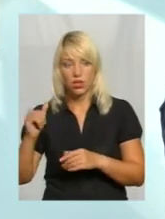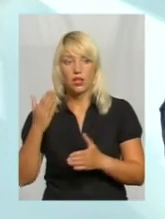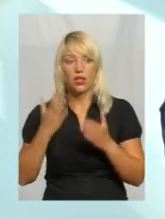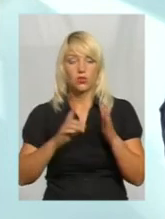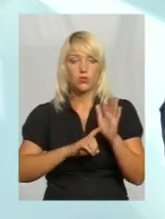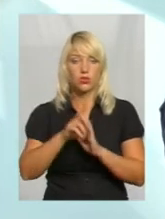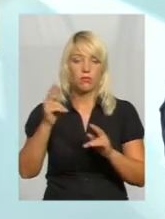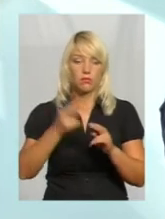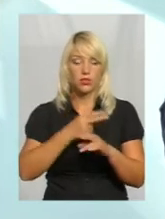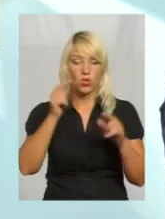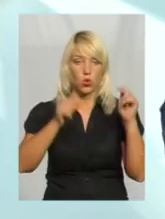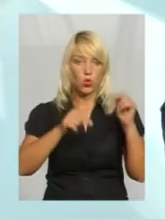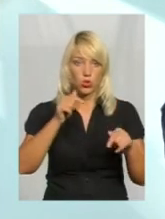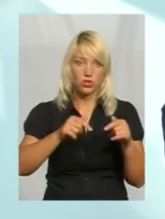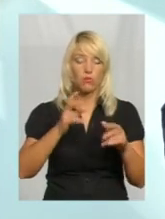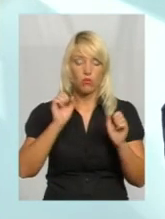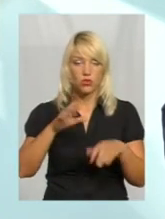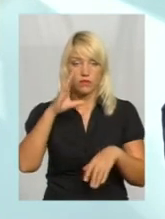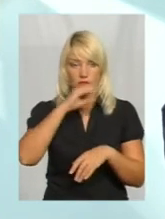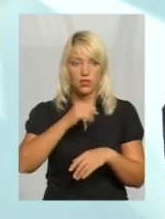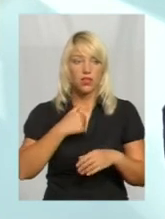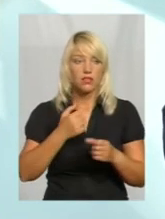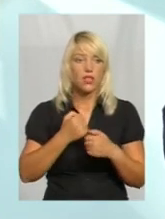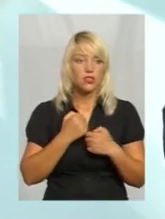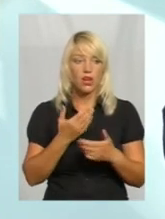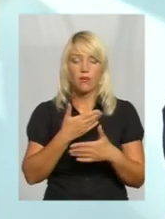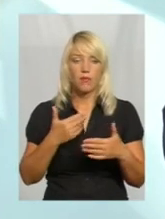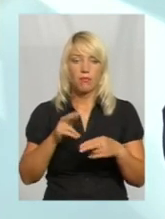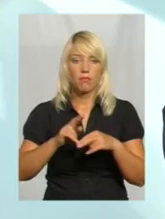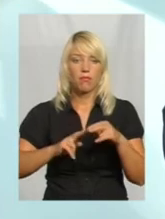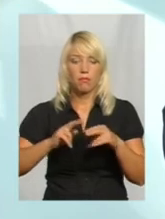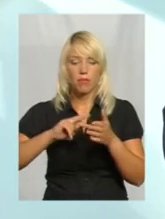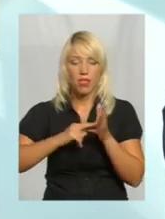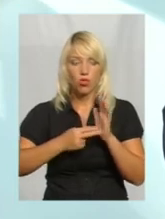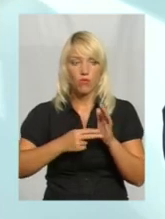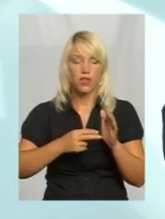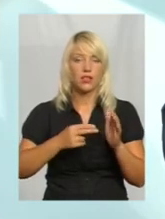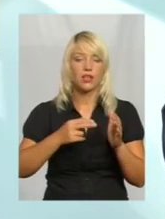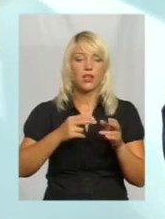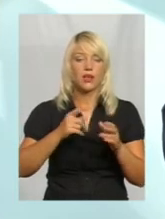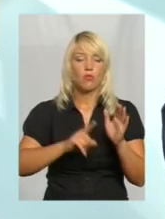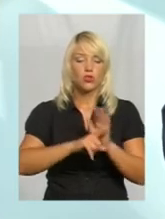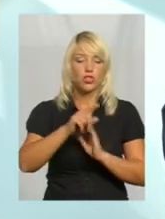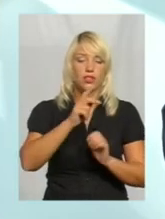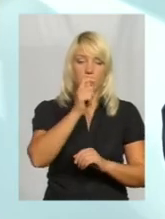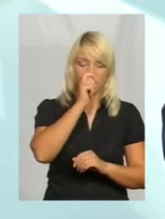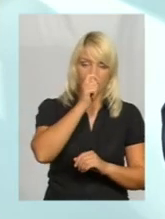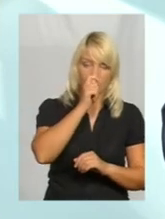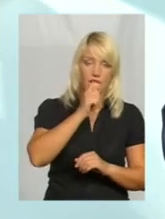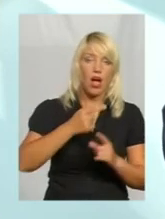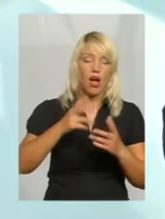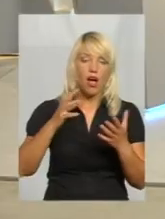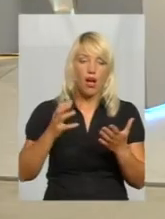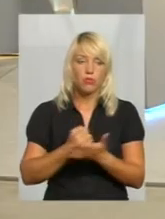встигнути. Ну, а якщо так, більш реальніше? На жаль, ми планували почати це в квітні-травні, але з проєктами, з